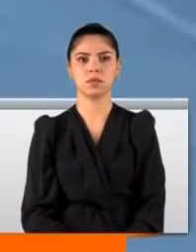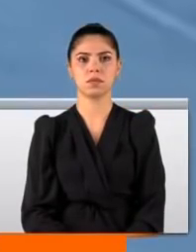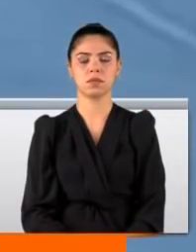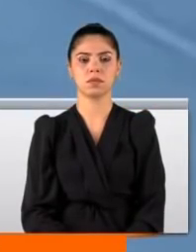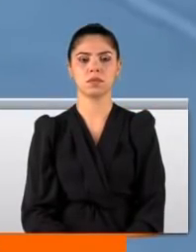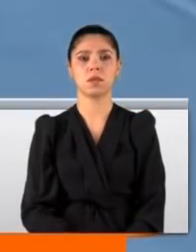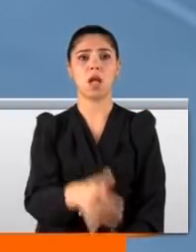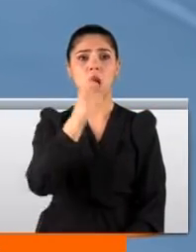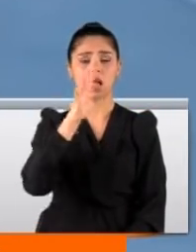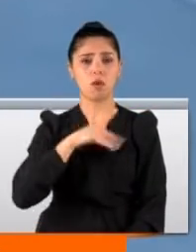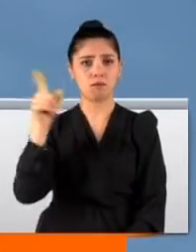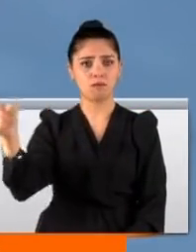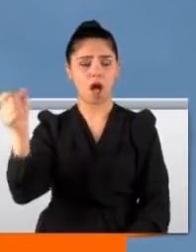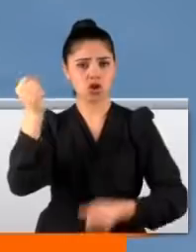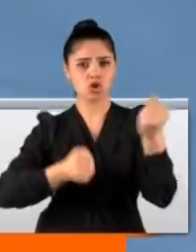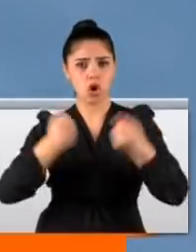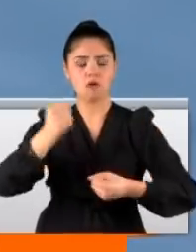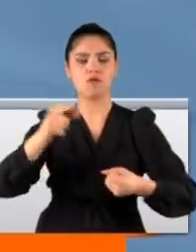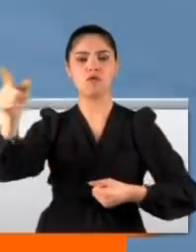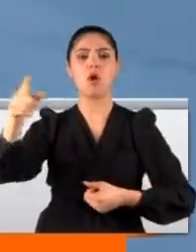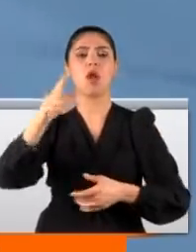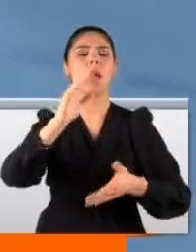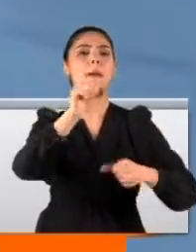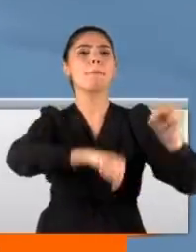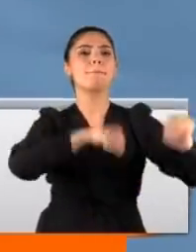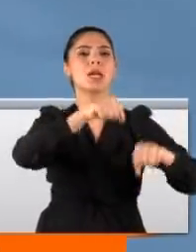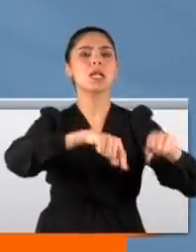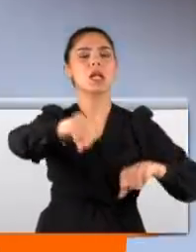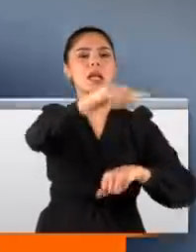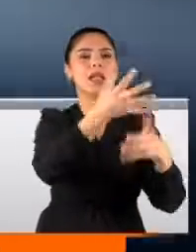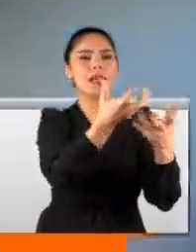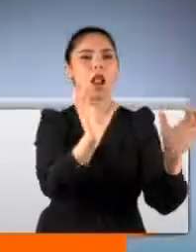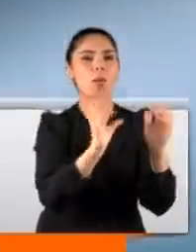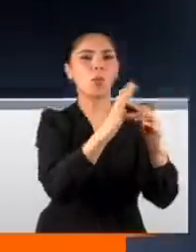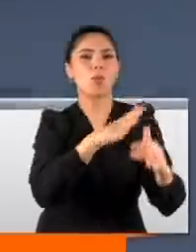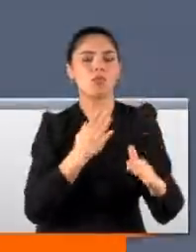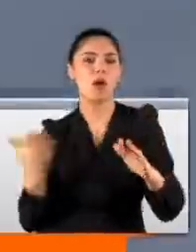Alkol alıp direksiyona geçti, otomobiliyle bisikletlilerin arasına böyle daldı.